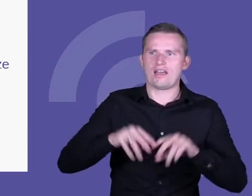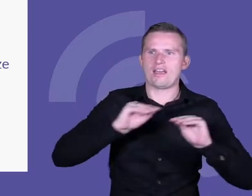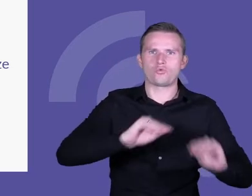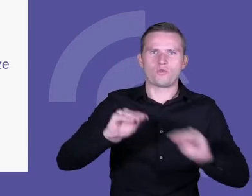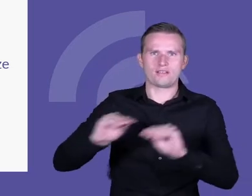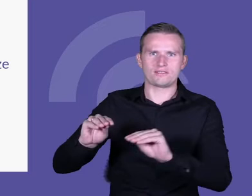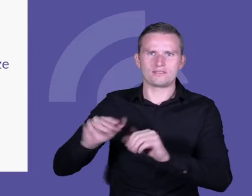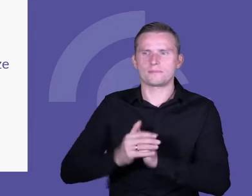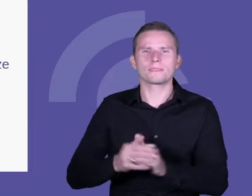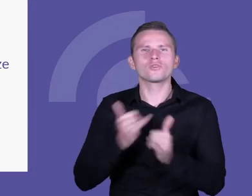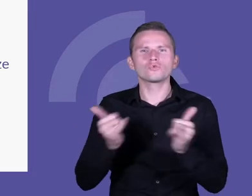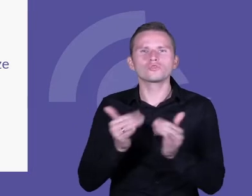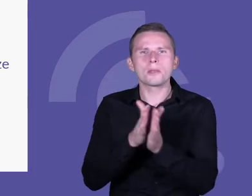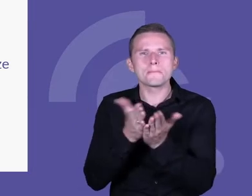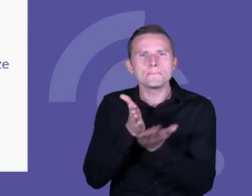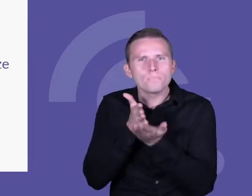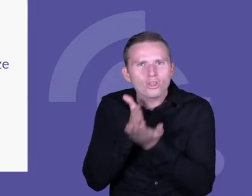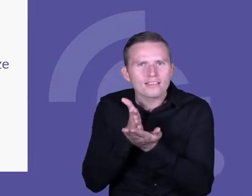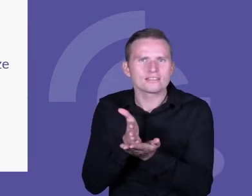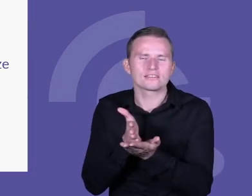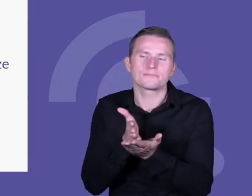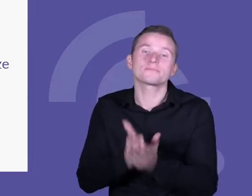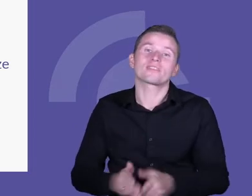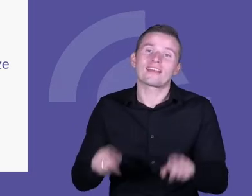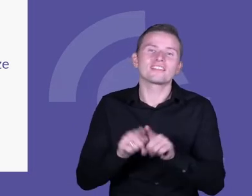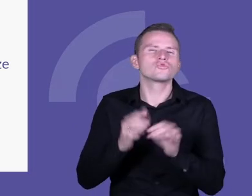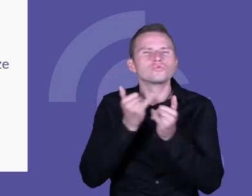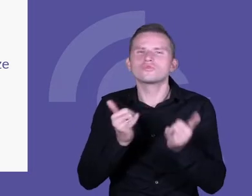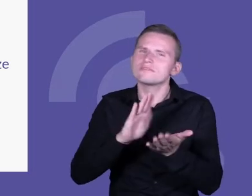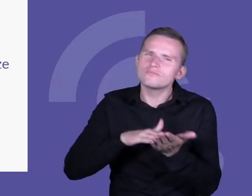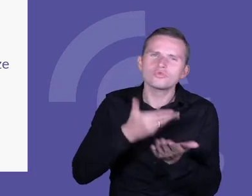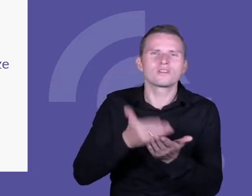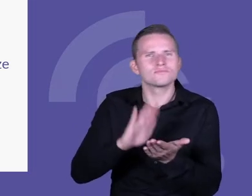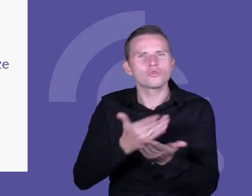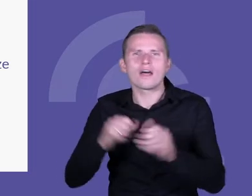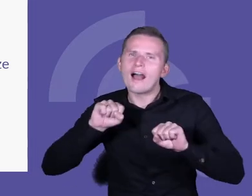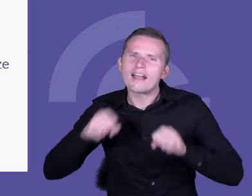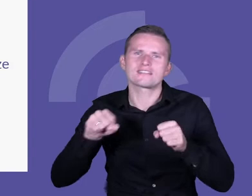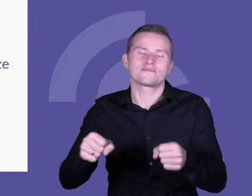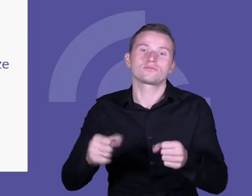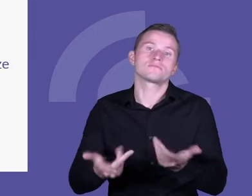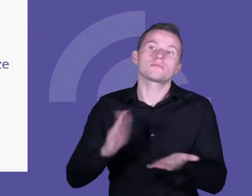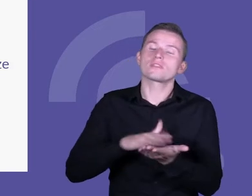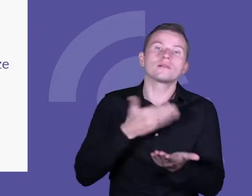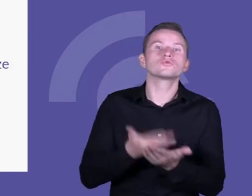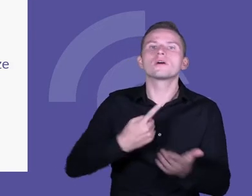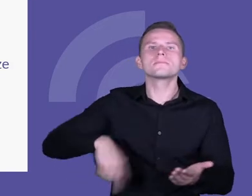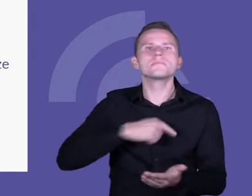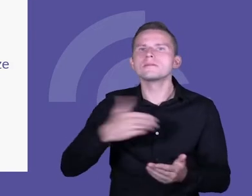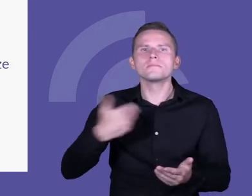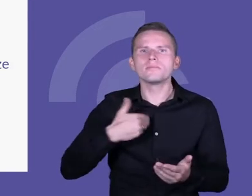poradniki, ale też przykłady konkretnych aktywności, czyli na przykład opracowaliśmy